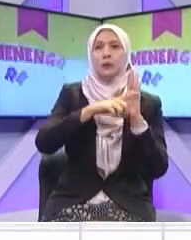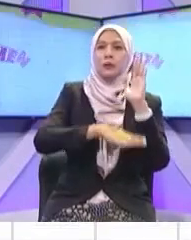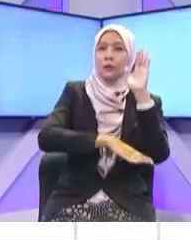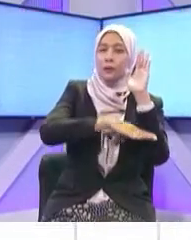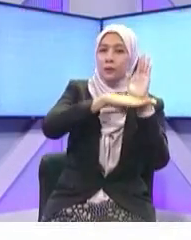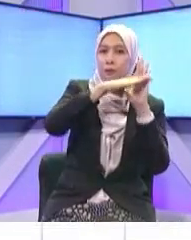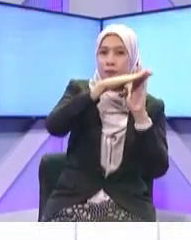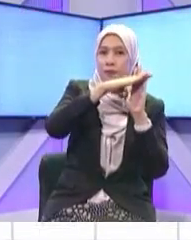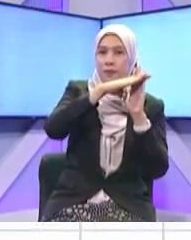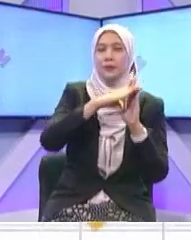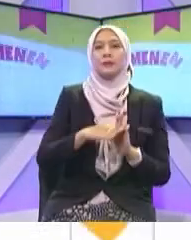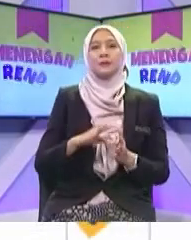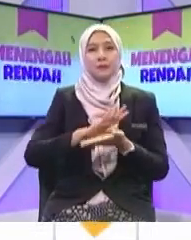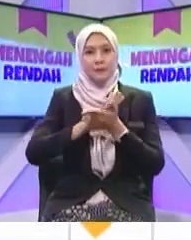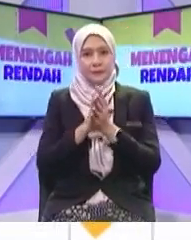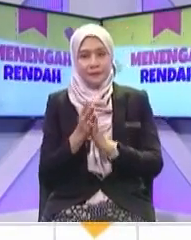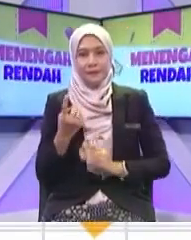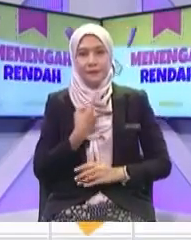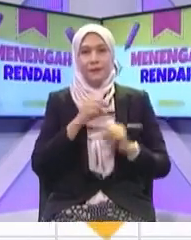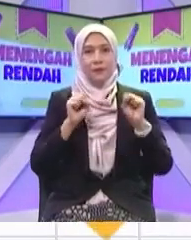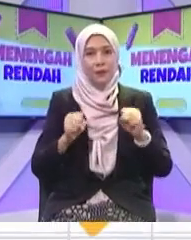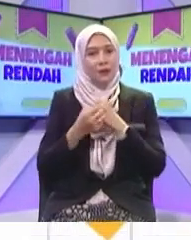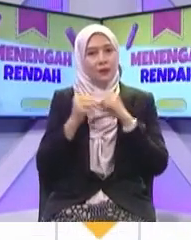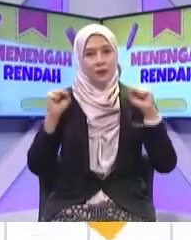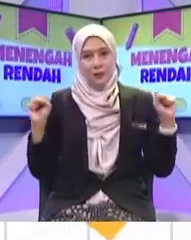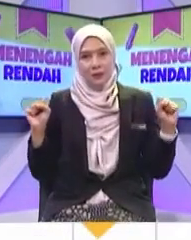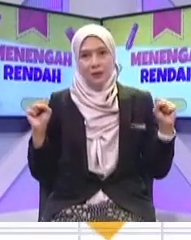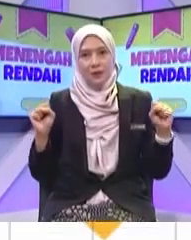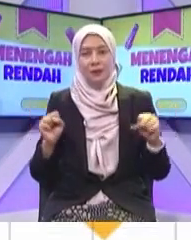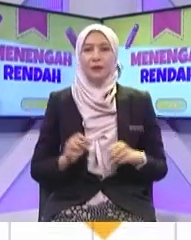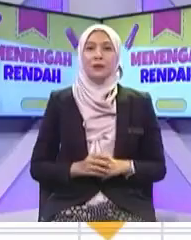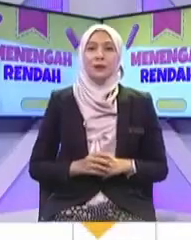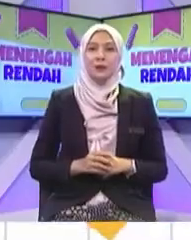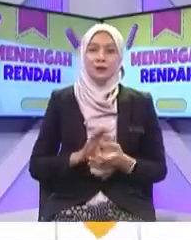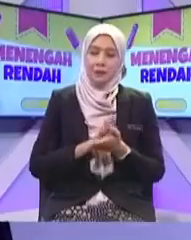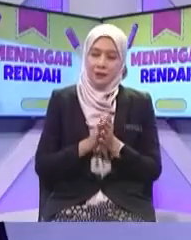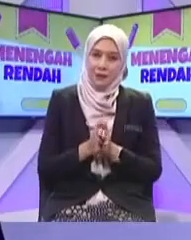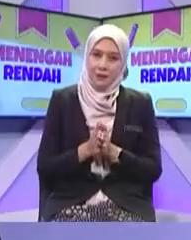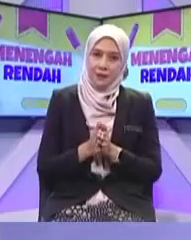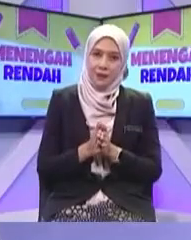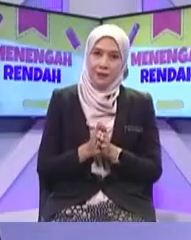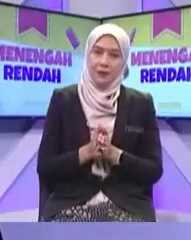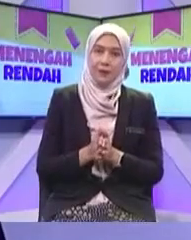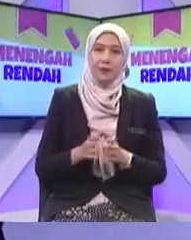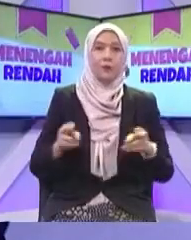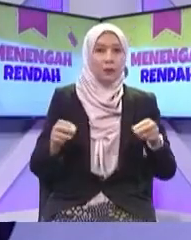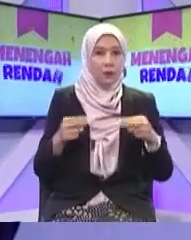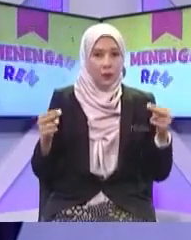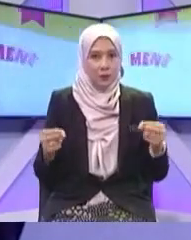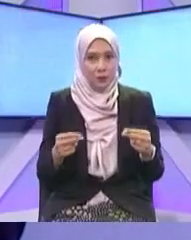Jangkaan pada Tengah hari ini Adalah panas So kita boleh menguruskan Ataupun boleh Merancang aktiviti kita